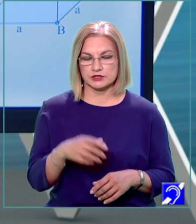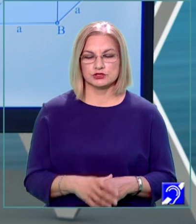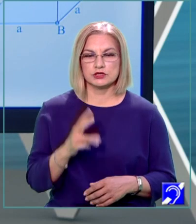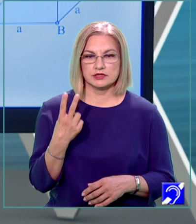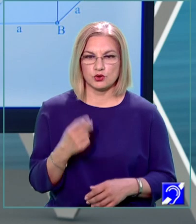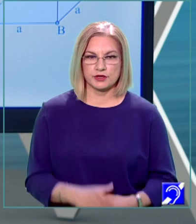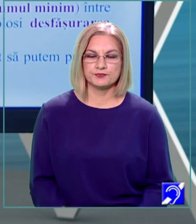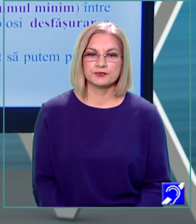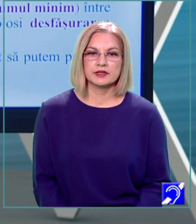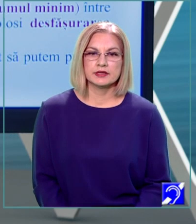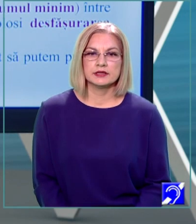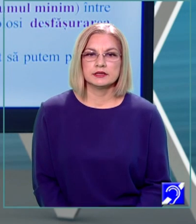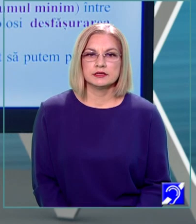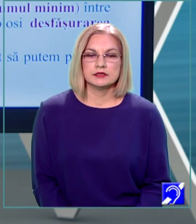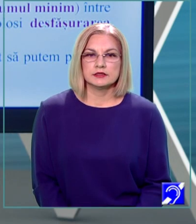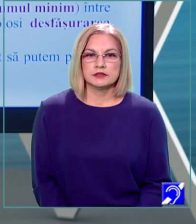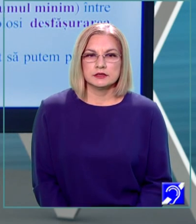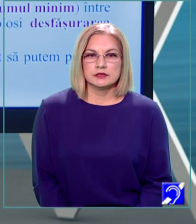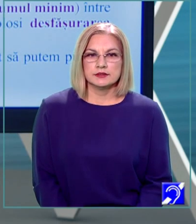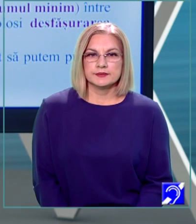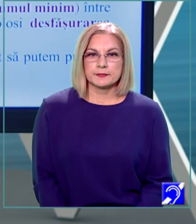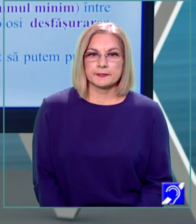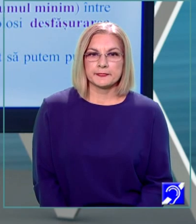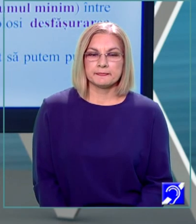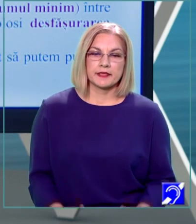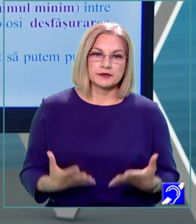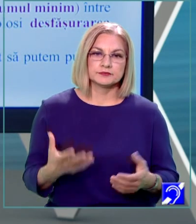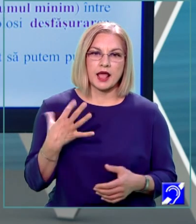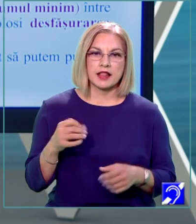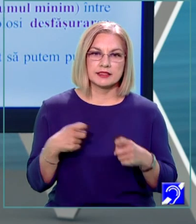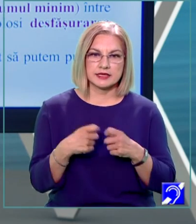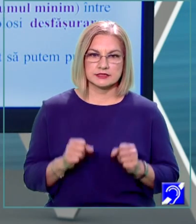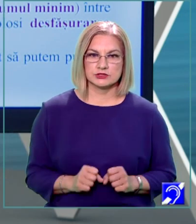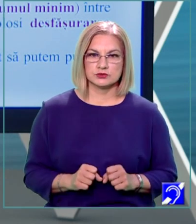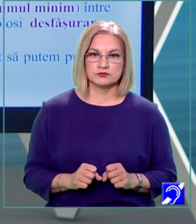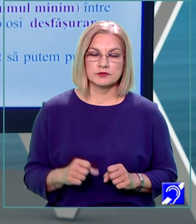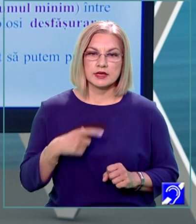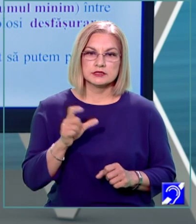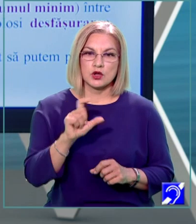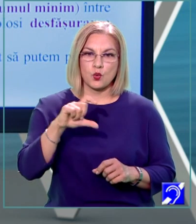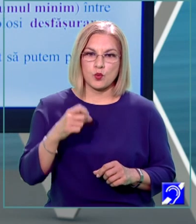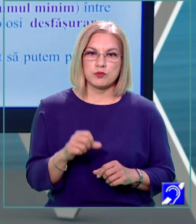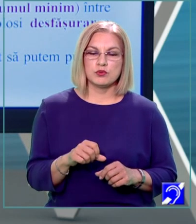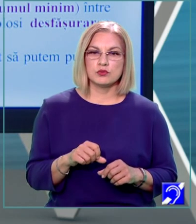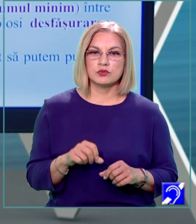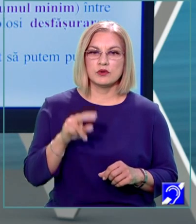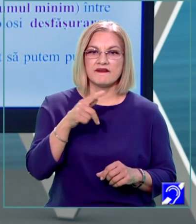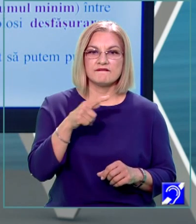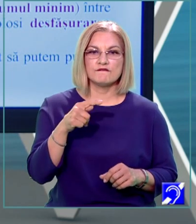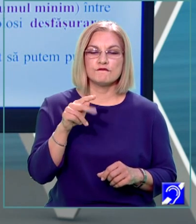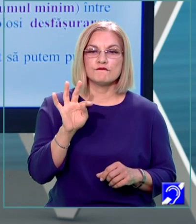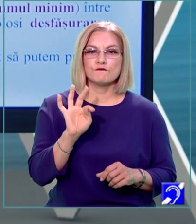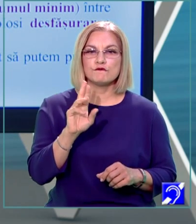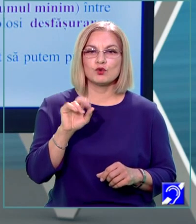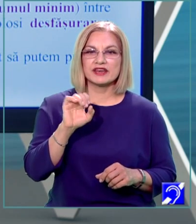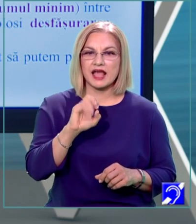centimetri. Se consideră cubul furnicat. O furnică pornește din vârful